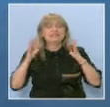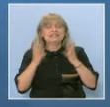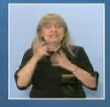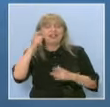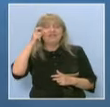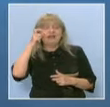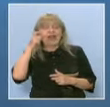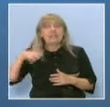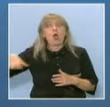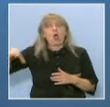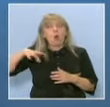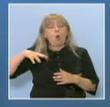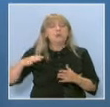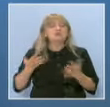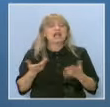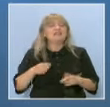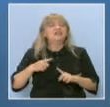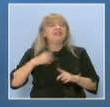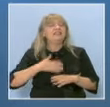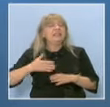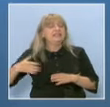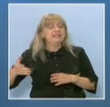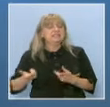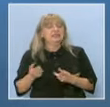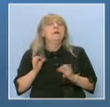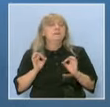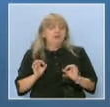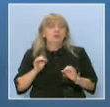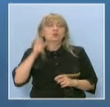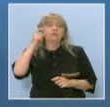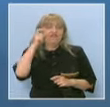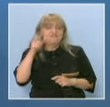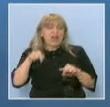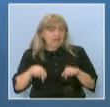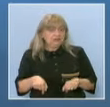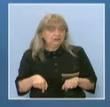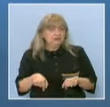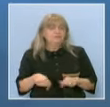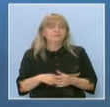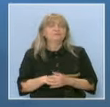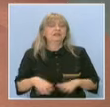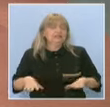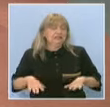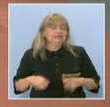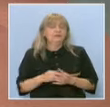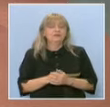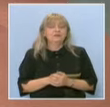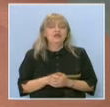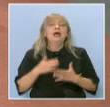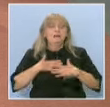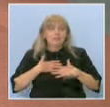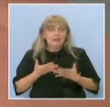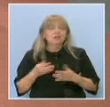областно, каква е тенденцията, например, в град Варна. Благодаря ви за това участие.